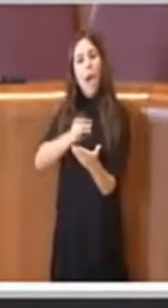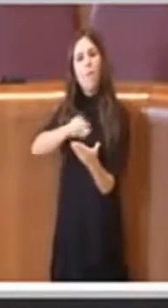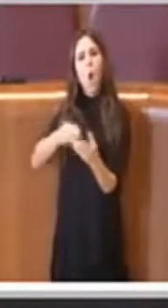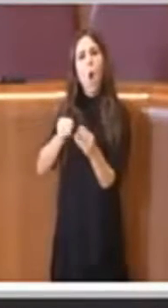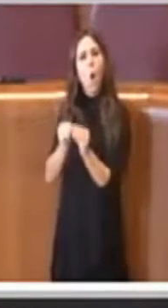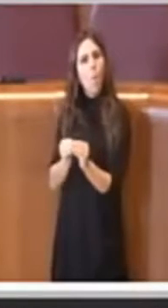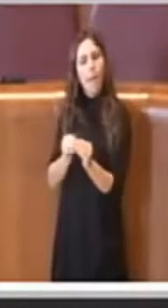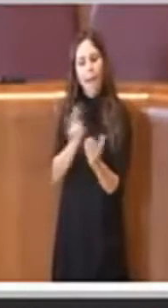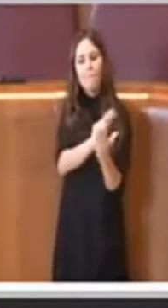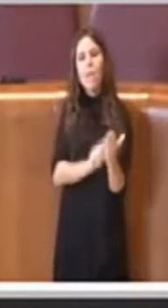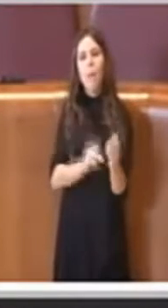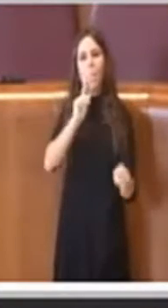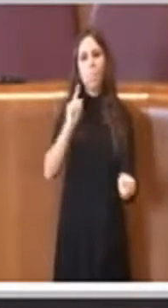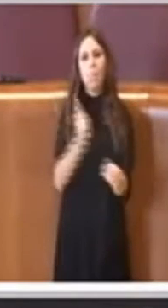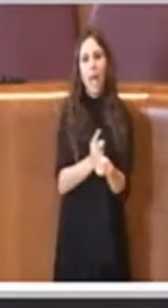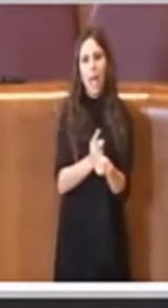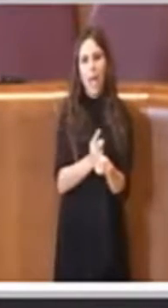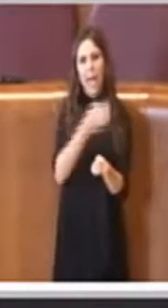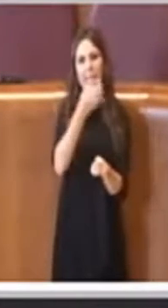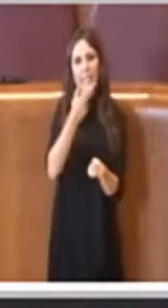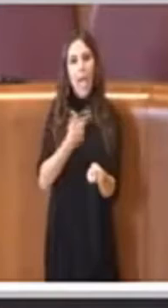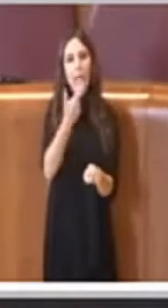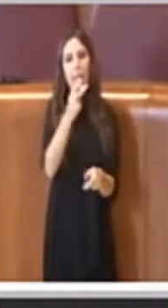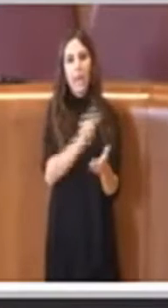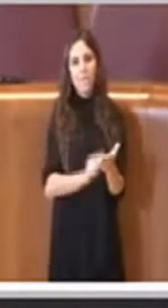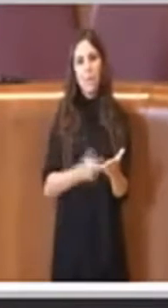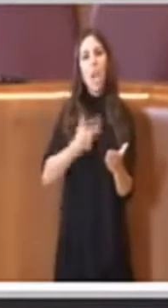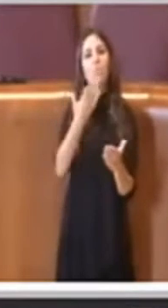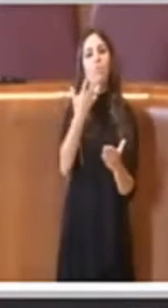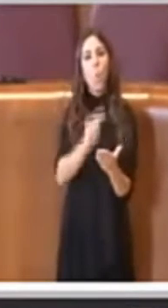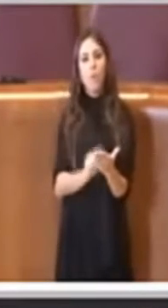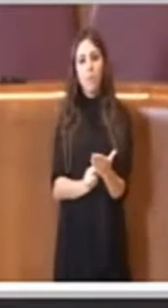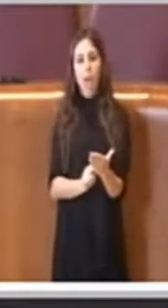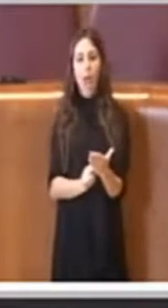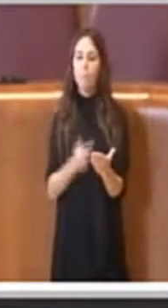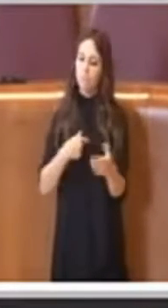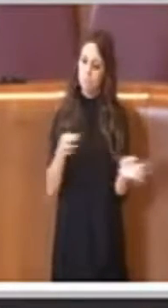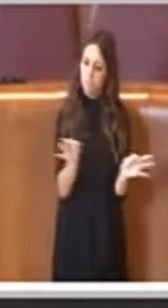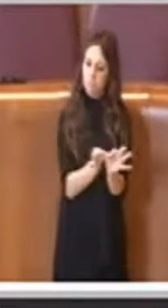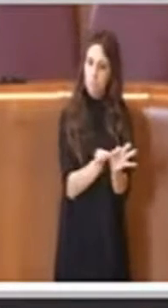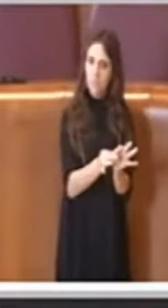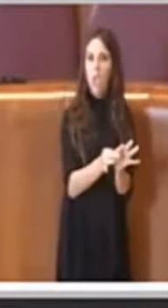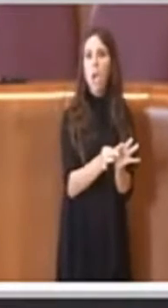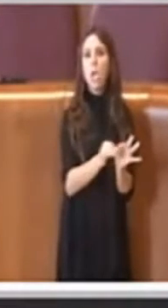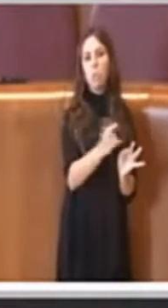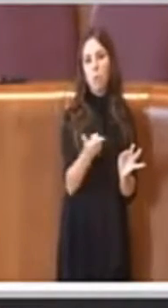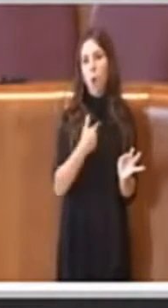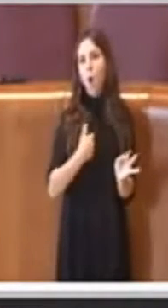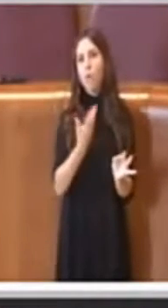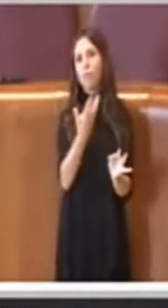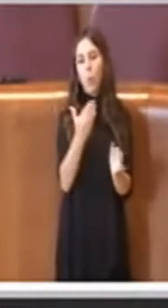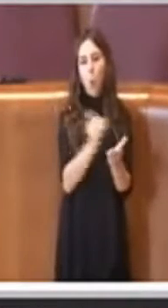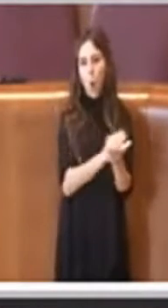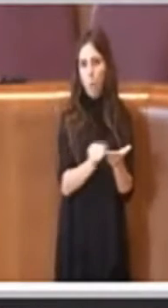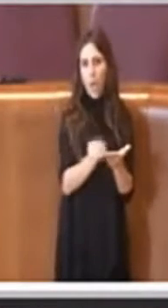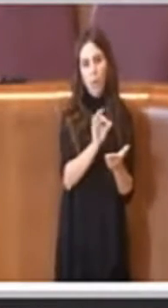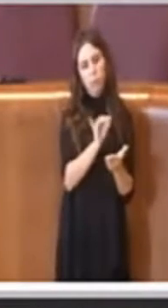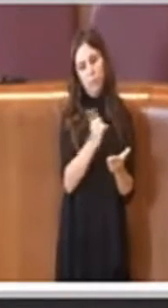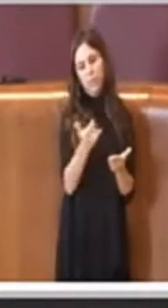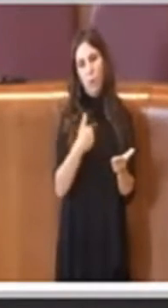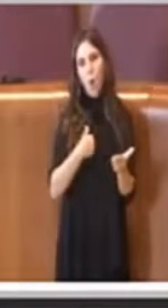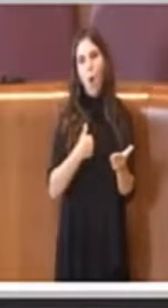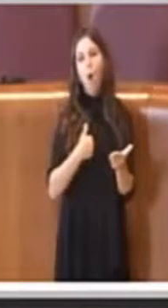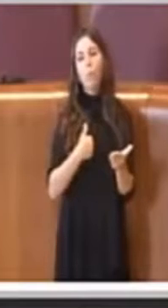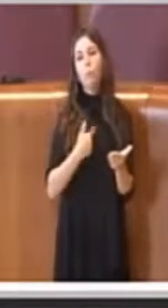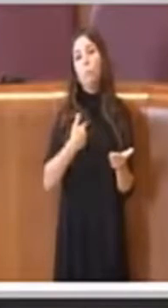le persone possono dire se si votano 3 verbali, 5 verbali, dici io sono d'accordo a tutti e 5, se non sono d'accordo dico sono d